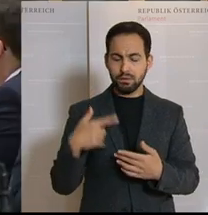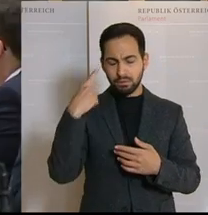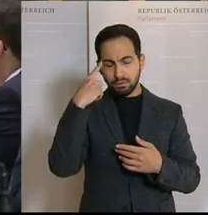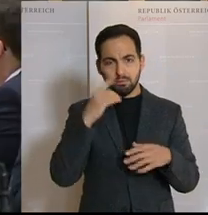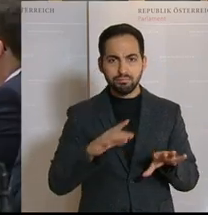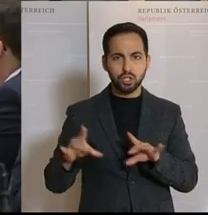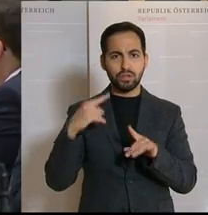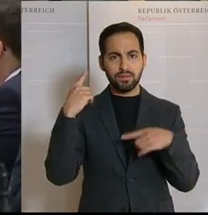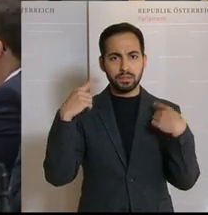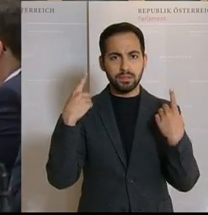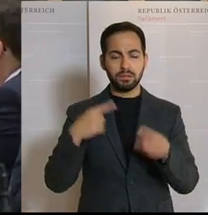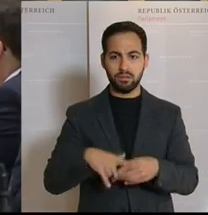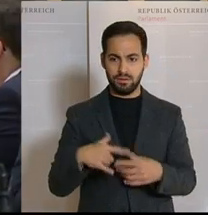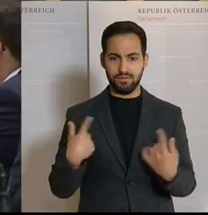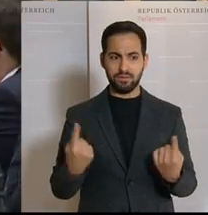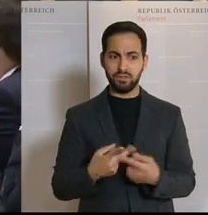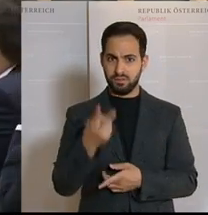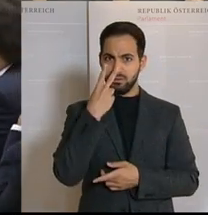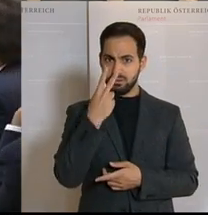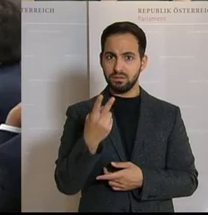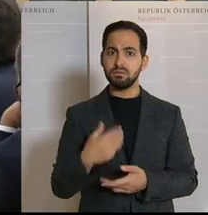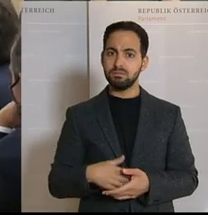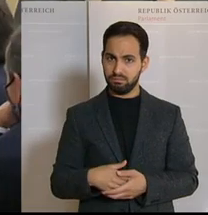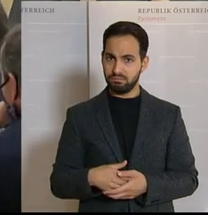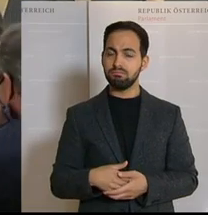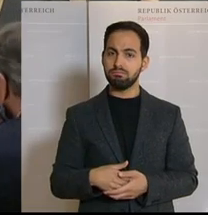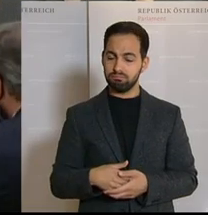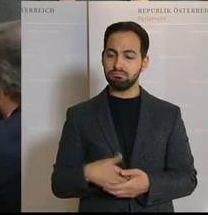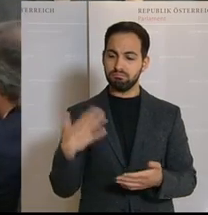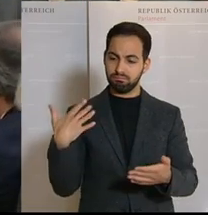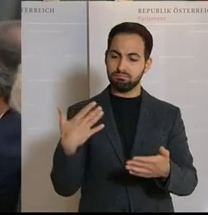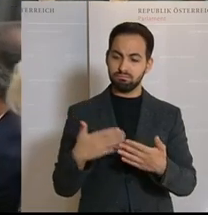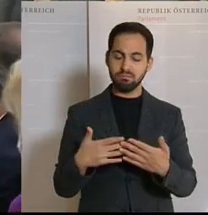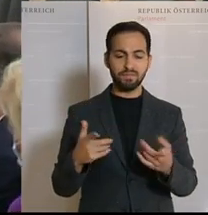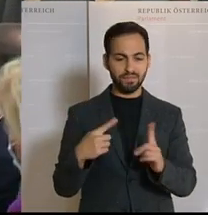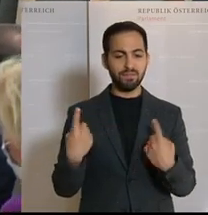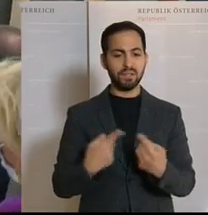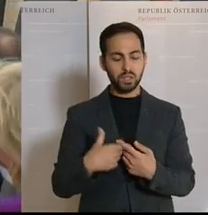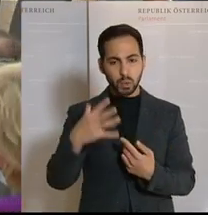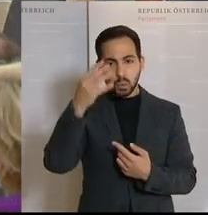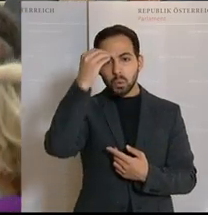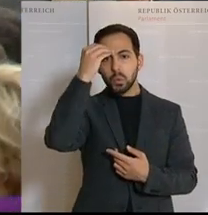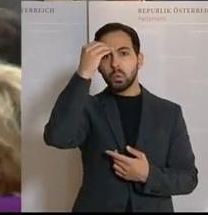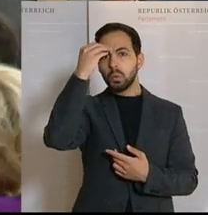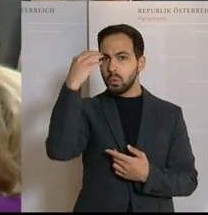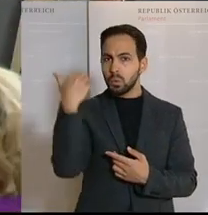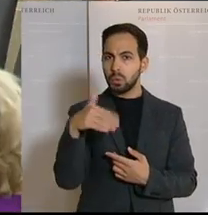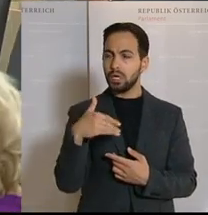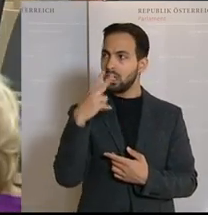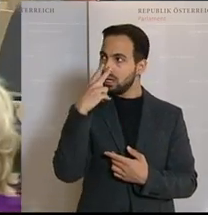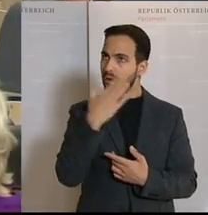Und wir sehen aber auch, was uns in dieser Zeit auch geprägt hat. Eine unfassbare